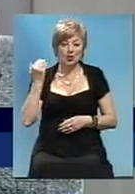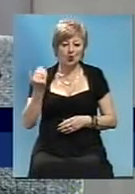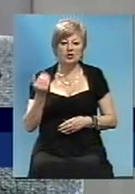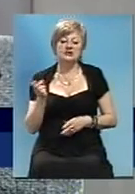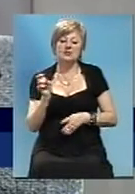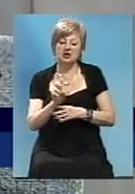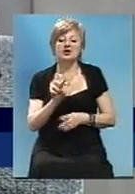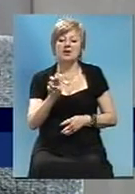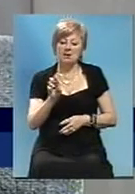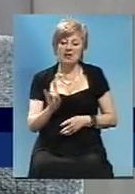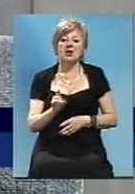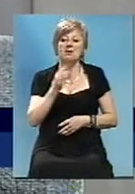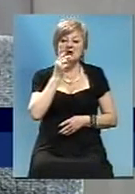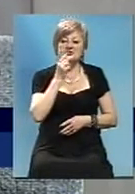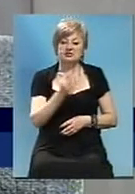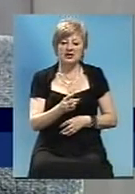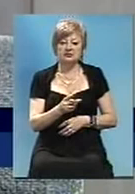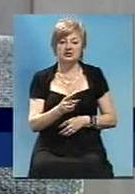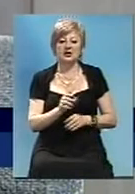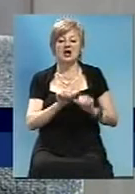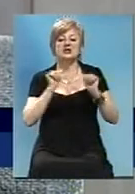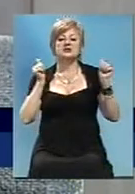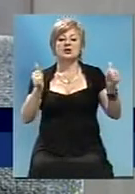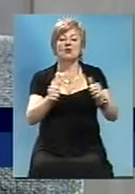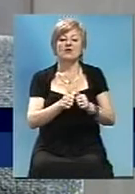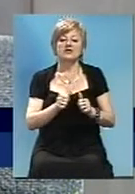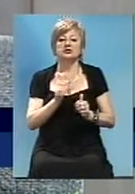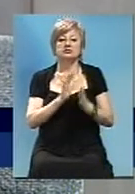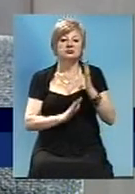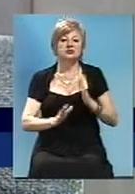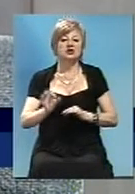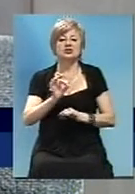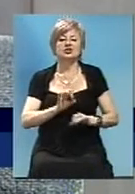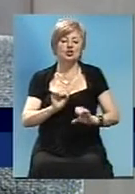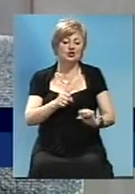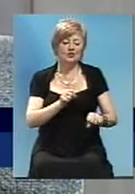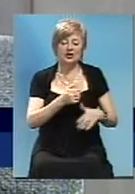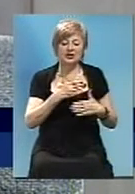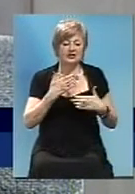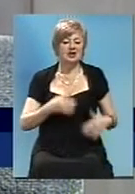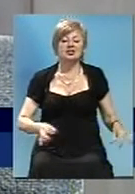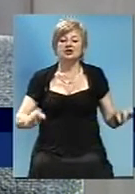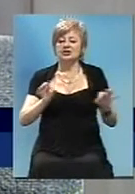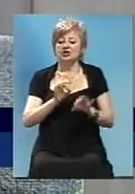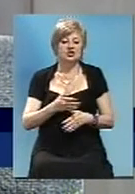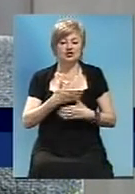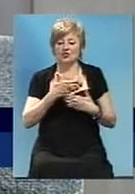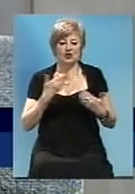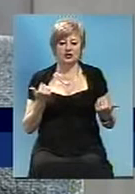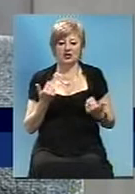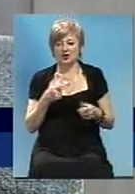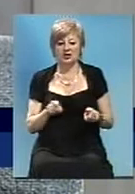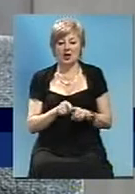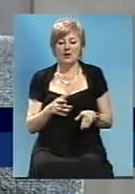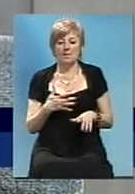и посмотрели. Заповедная зона, где вы одни? Ни дворников, ничего нету. Какой ли